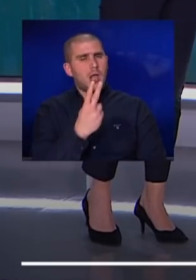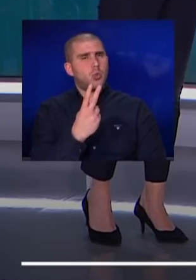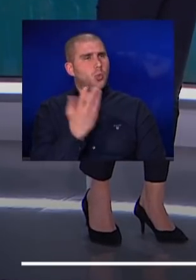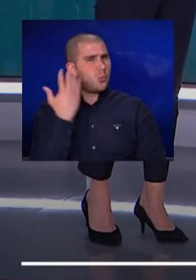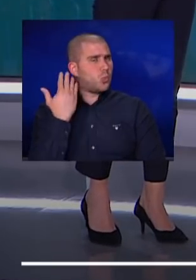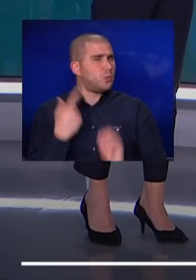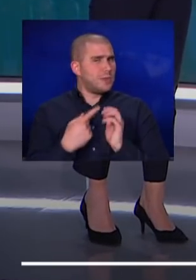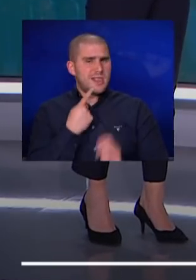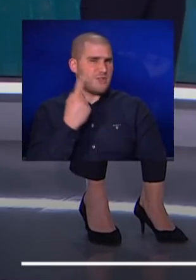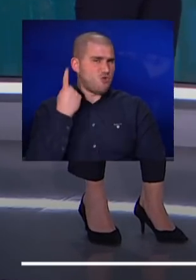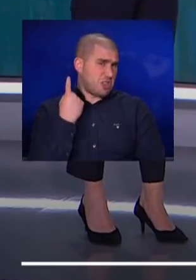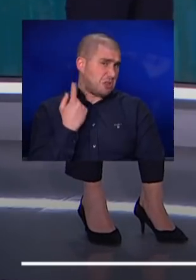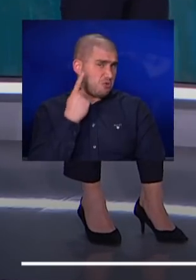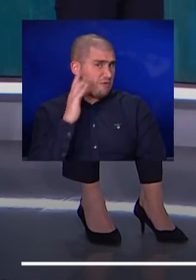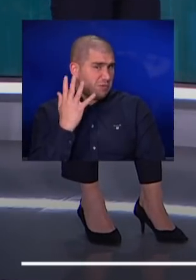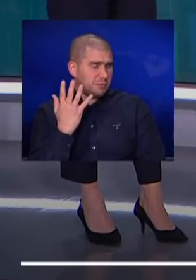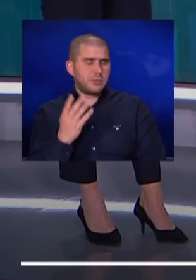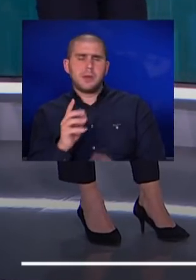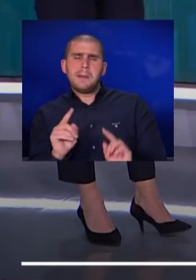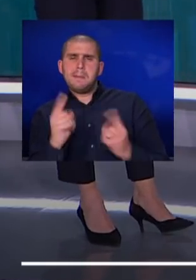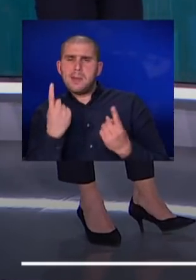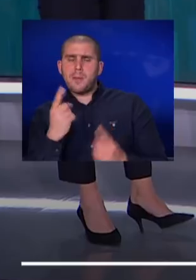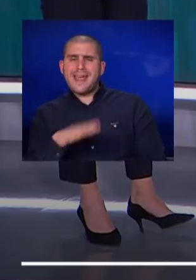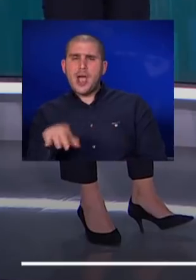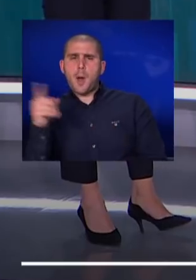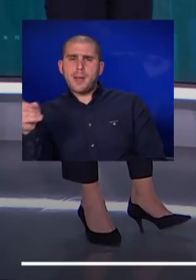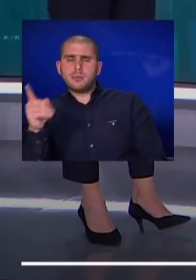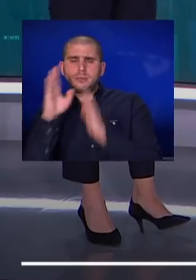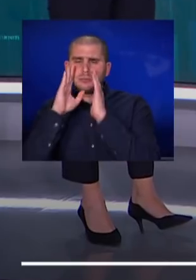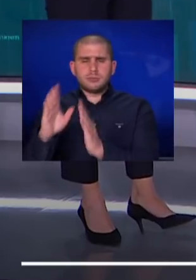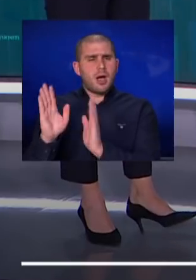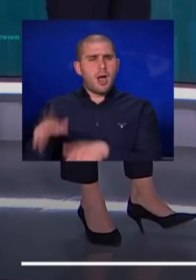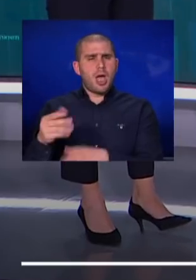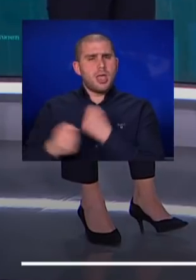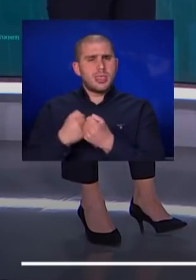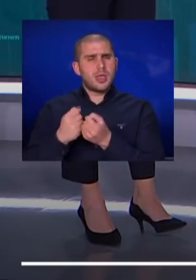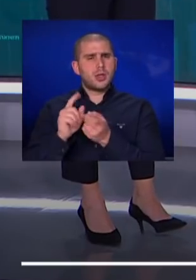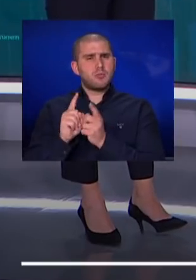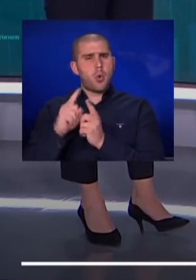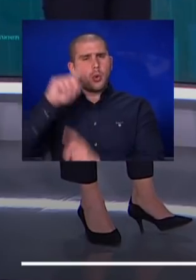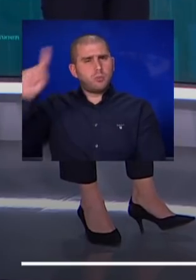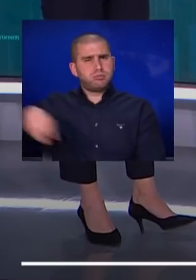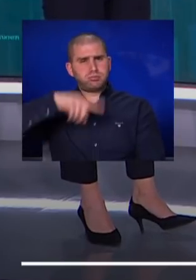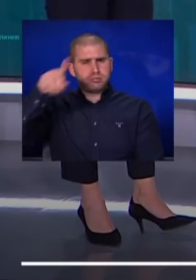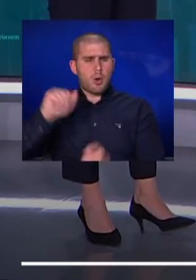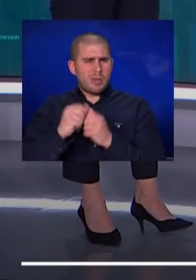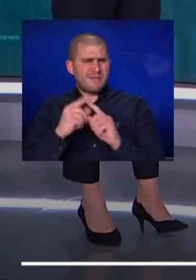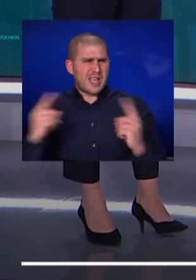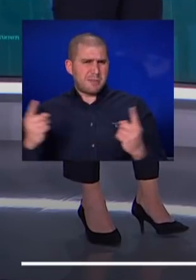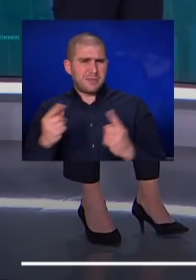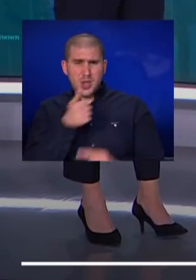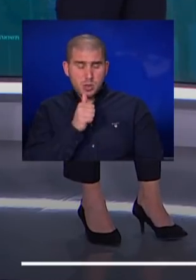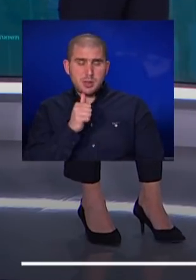שנה שעברה אני חושבת שפתאום האירופאים שהסתמכו על אנרגיות מתחלפות כמו רוח ודברים כאלה ואחרים